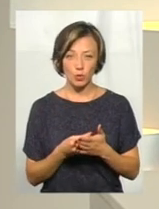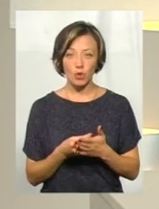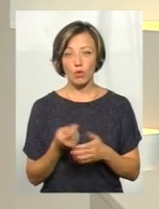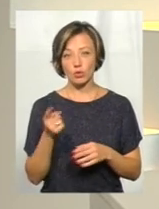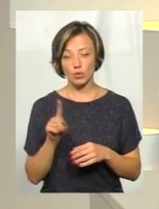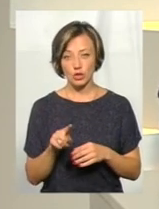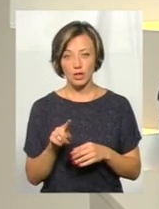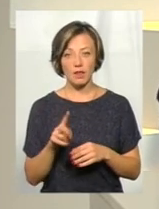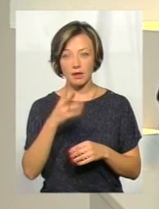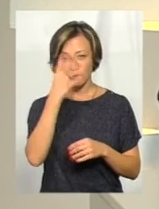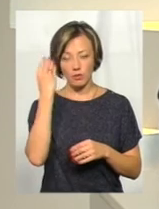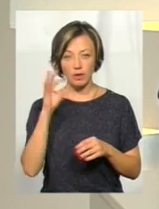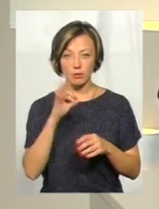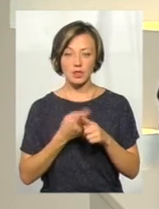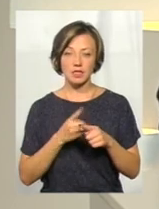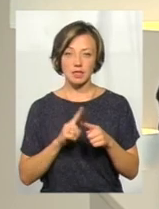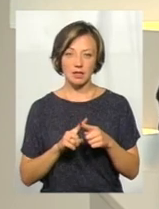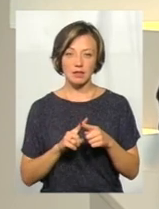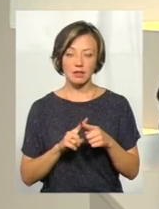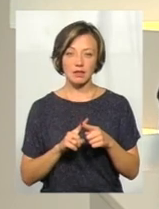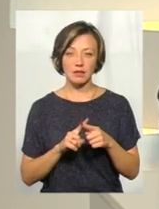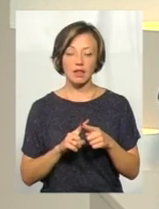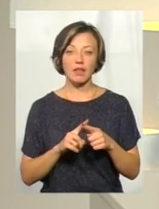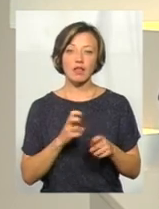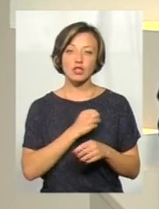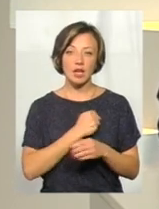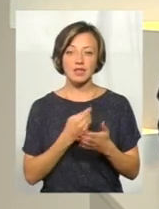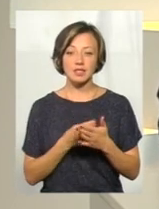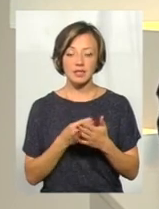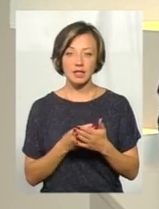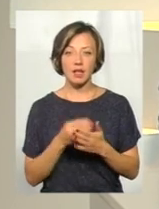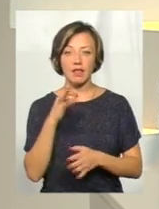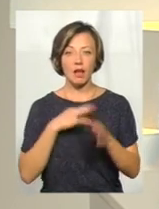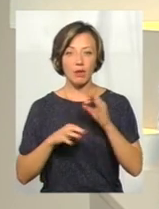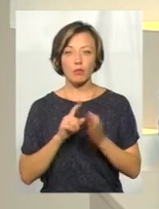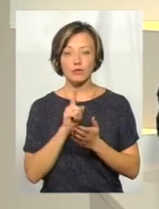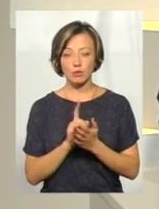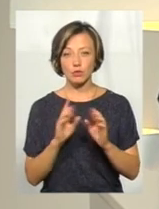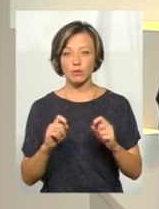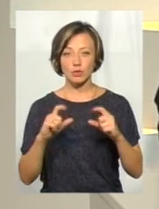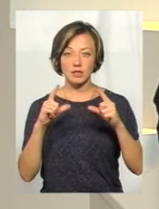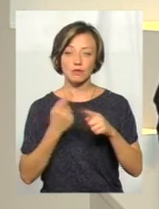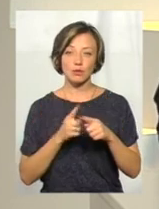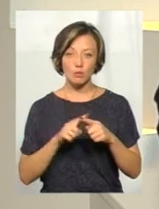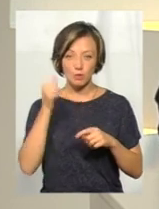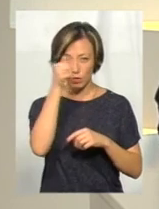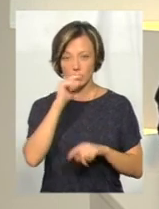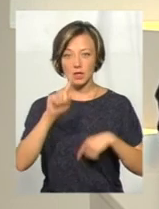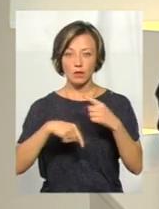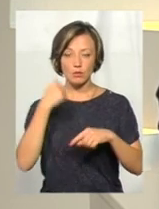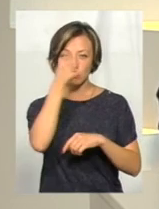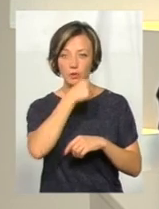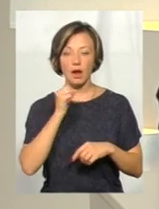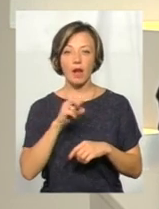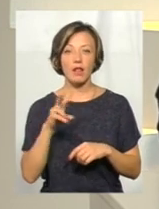Тож, не забувайте про це. І, на жаль, ціни на ліки будуть неминуче рости. І в цьому році, на наступному.